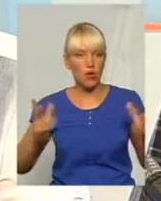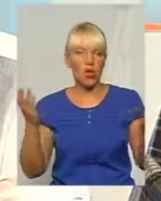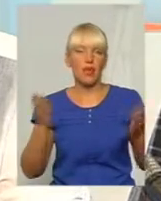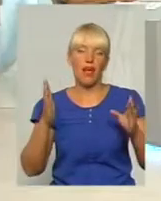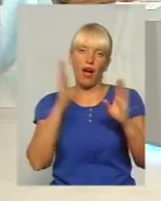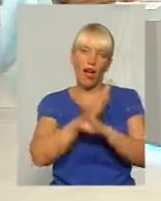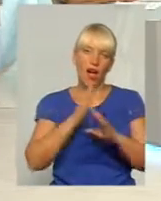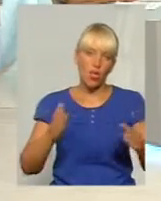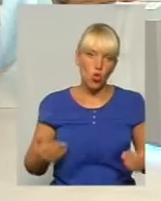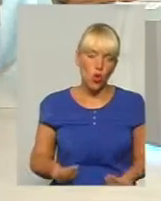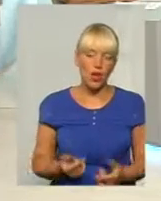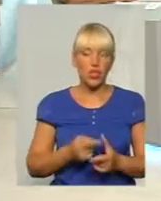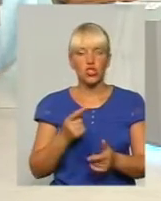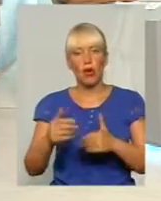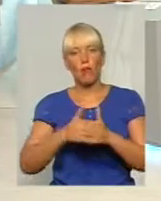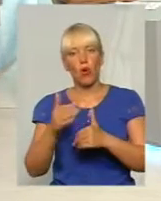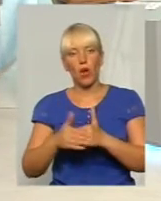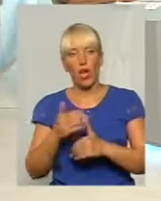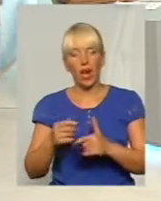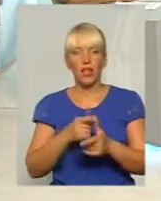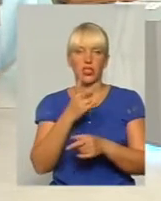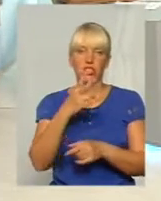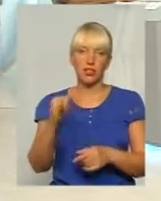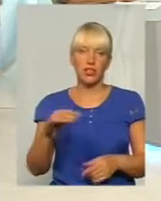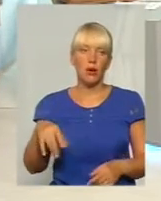покарали, чи не покарали, про це всі мовчать.